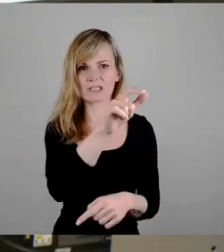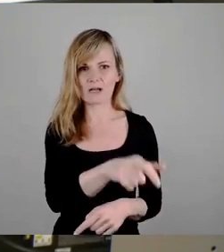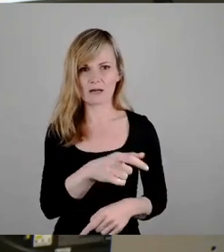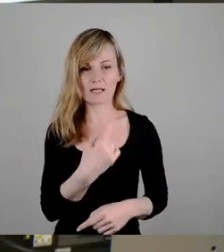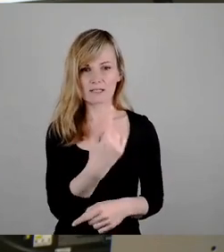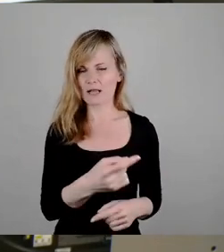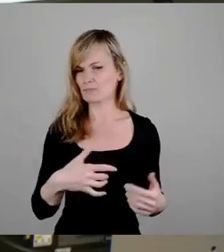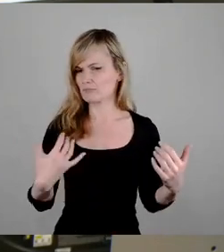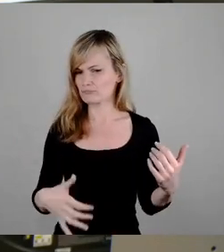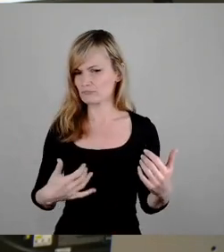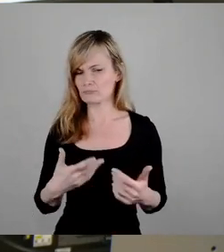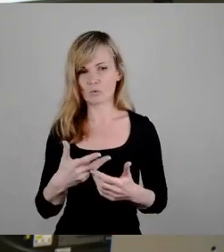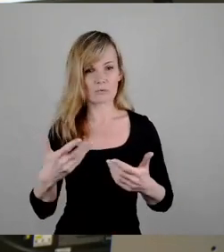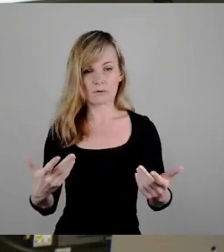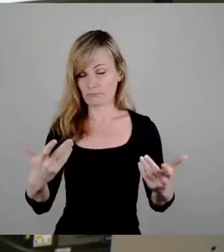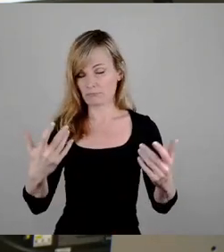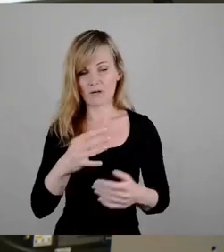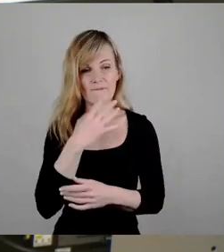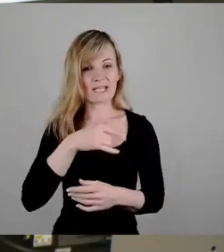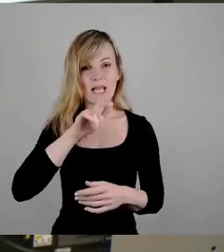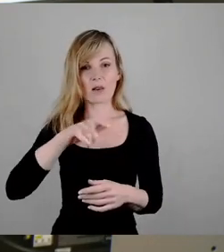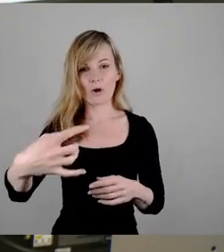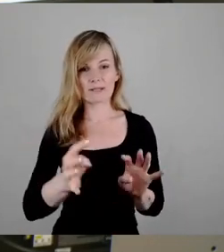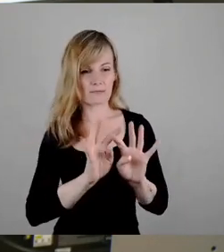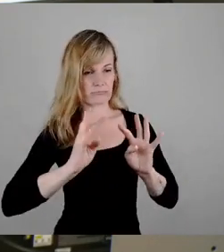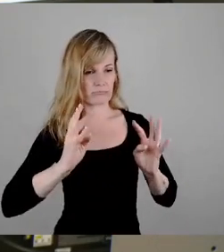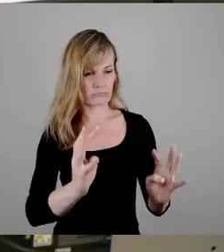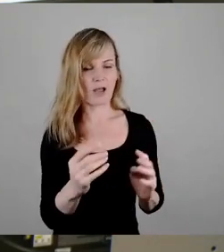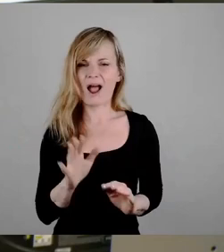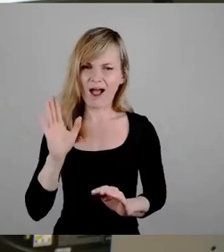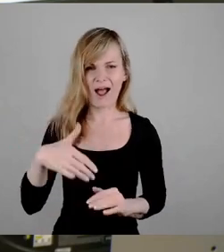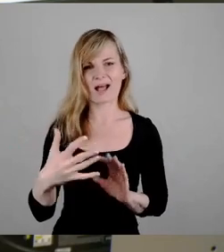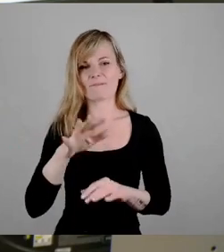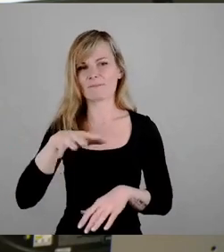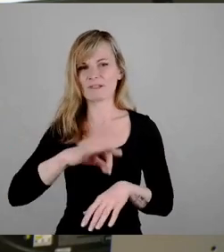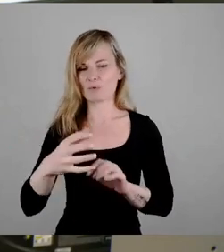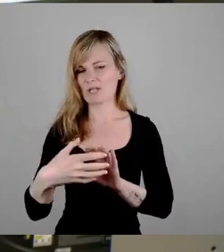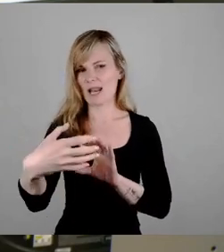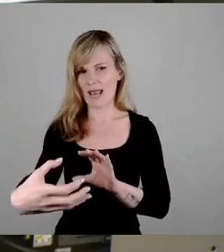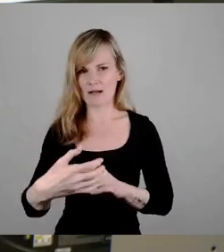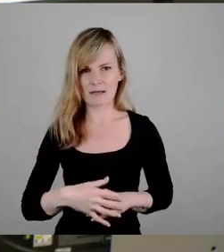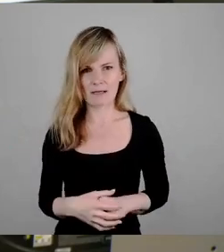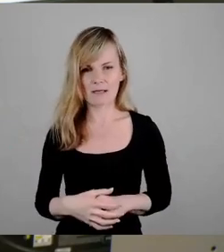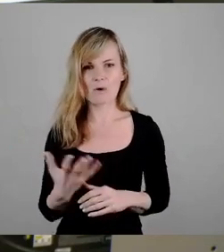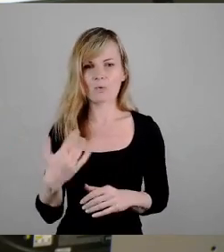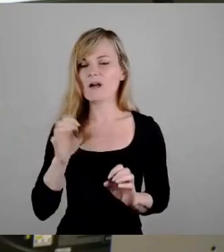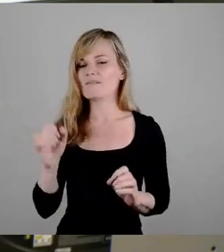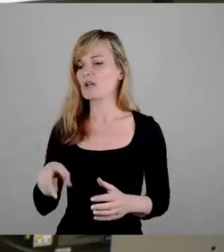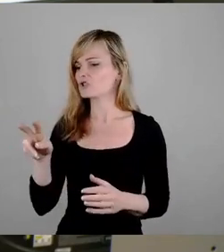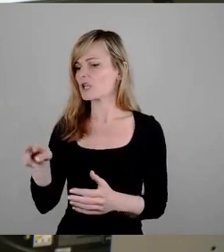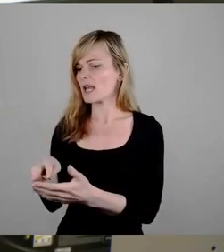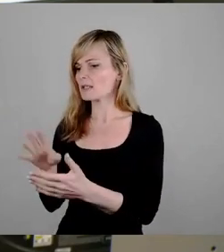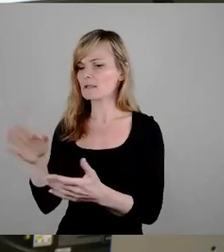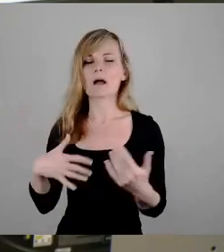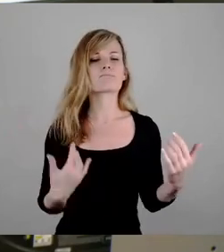oder weil gerade viele Leute vor ihm stehen, eine Viertelstunde länger macht oder der dies nicht richtig gelesen hat. Und unser